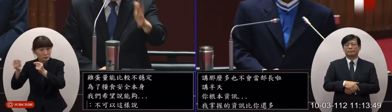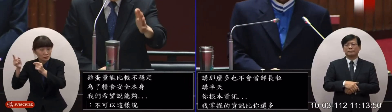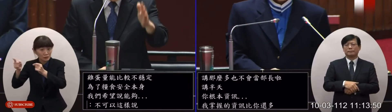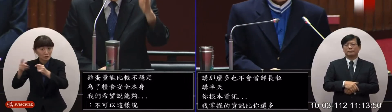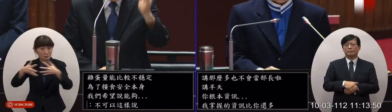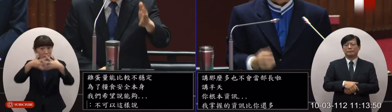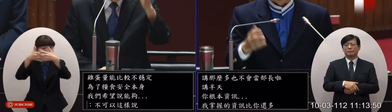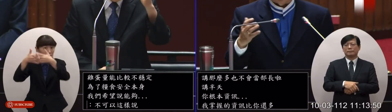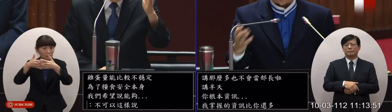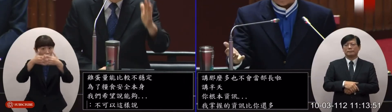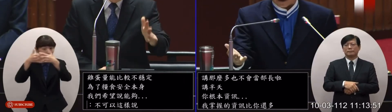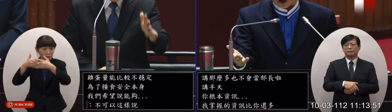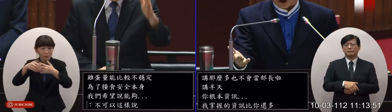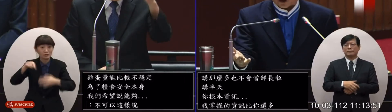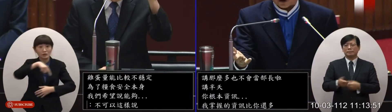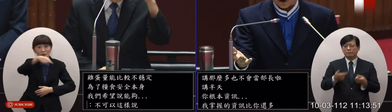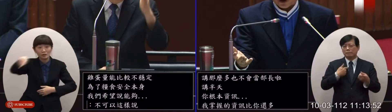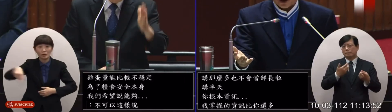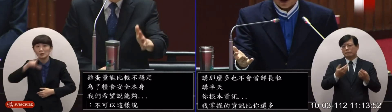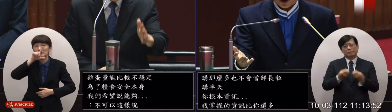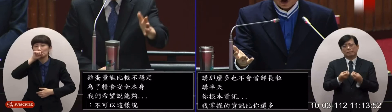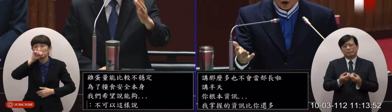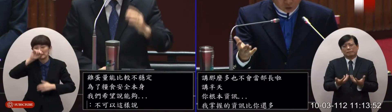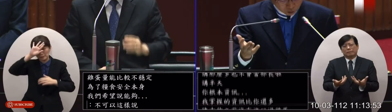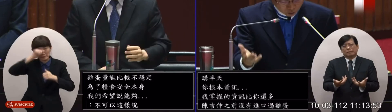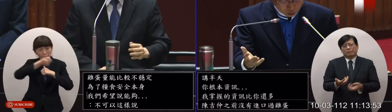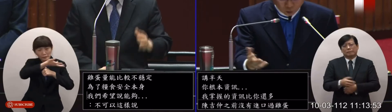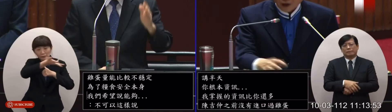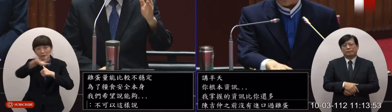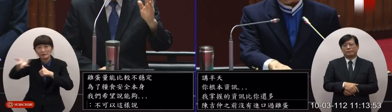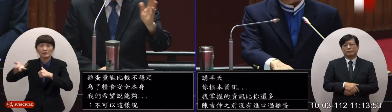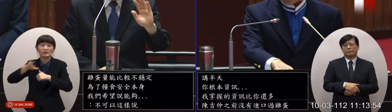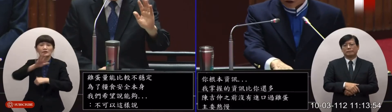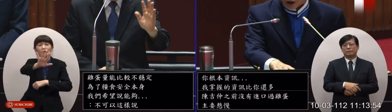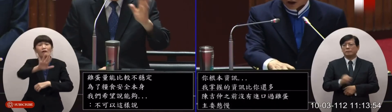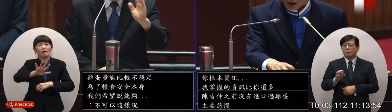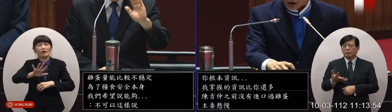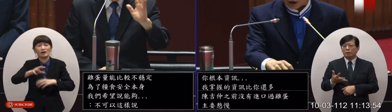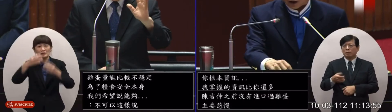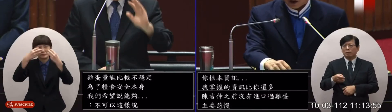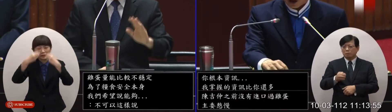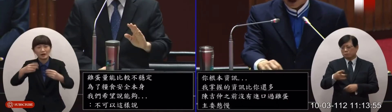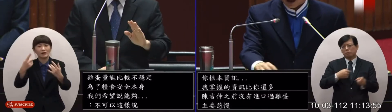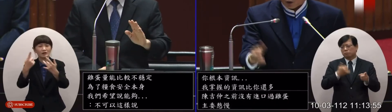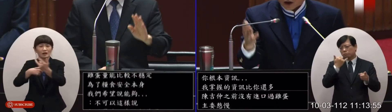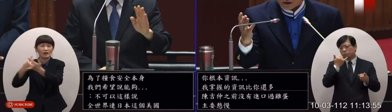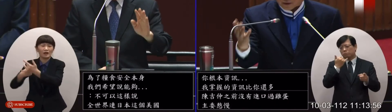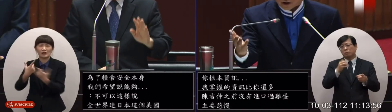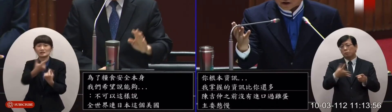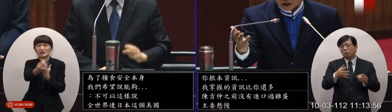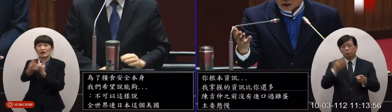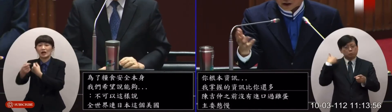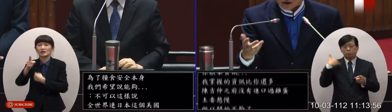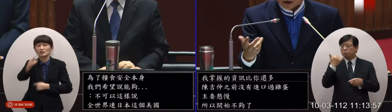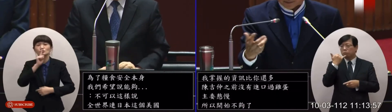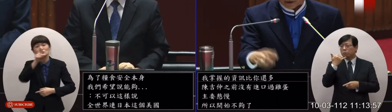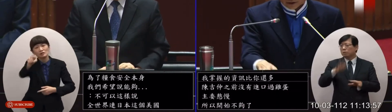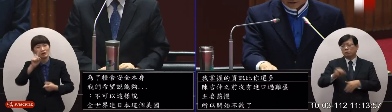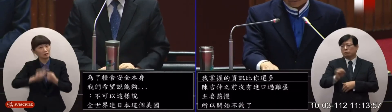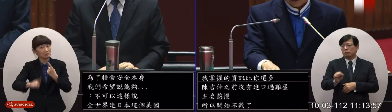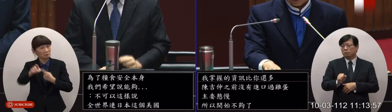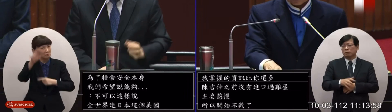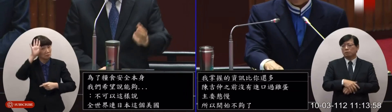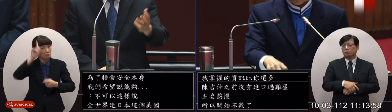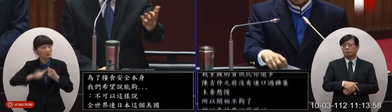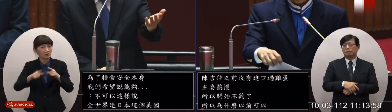美國多碰到了禽流感都有雞蛋所以你現在講這個是不公平的為什麼以前可以現在不